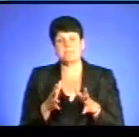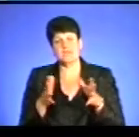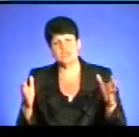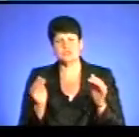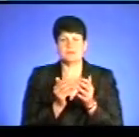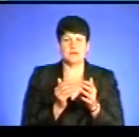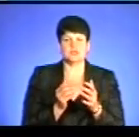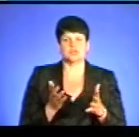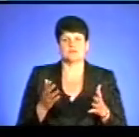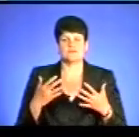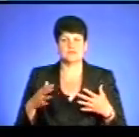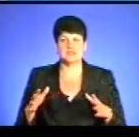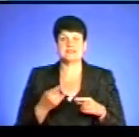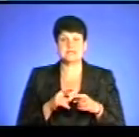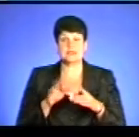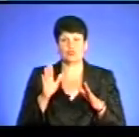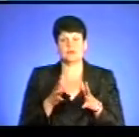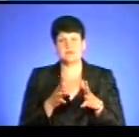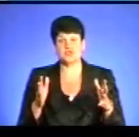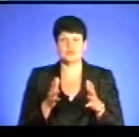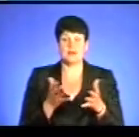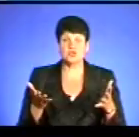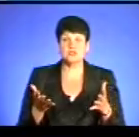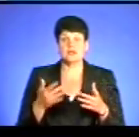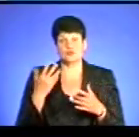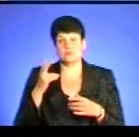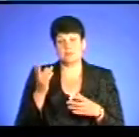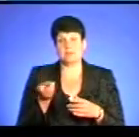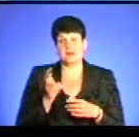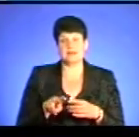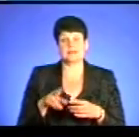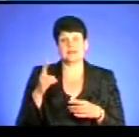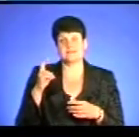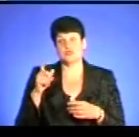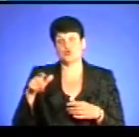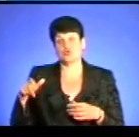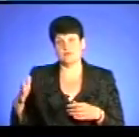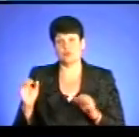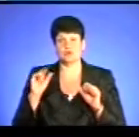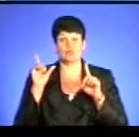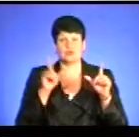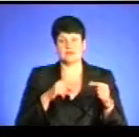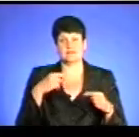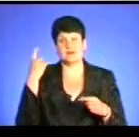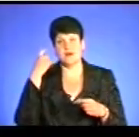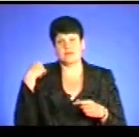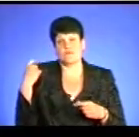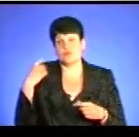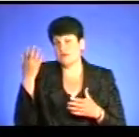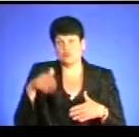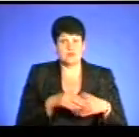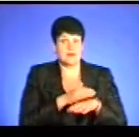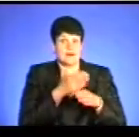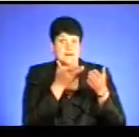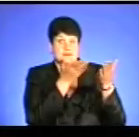перепрошують 200 чоловік. Оце буде більше чи менше. Якщо 200 чоловік, будь ласка, можна поїхати в інше місто, там, в Харків, Одесу. Будь ласка,